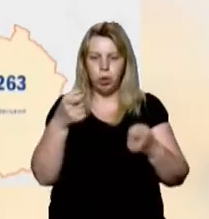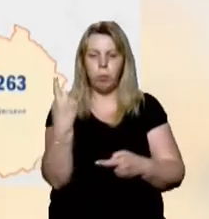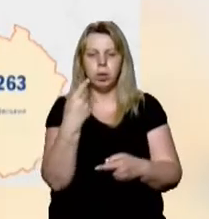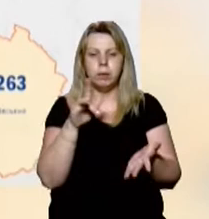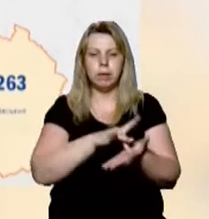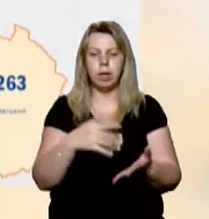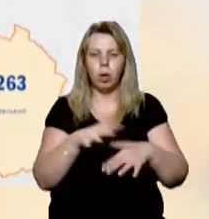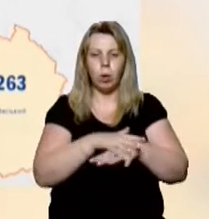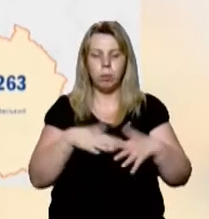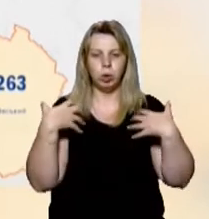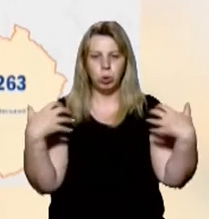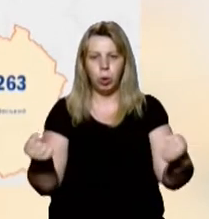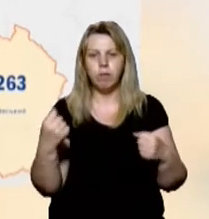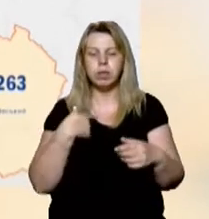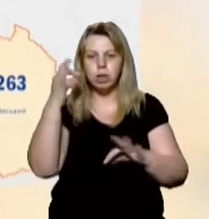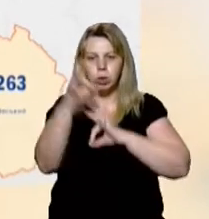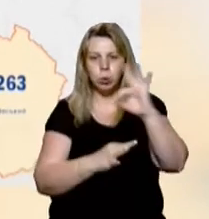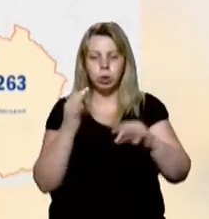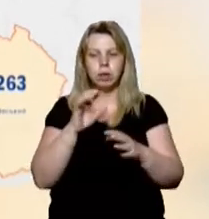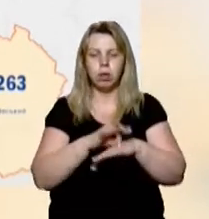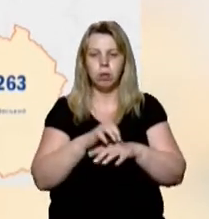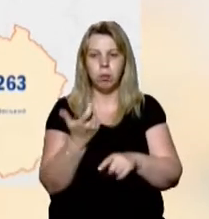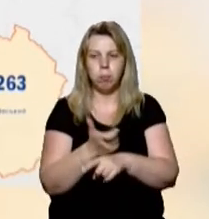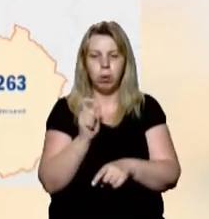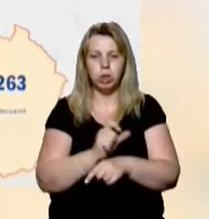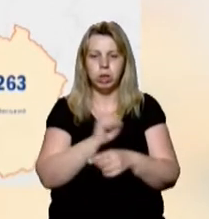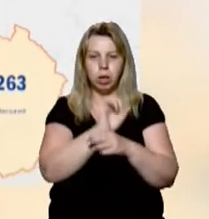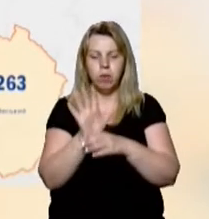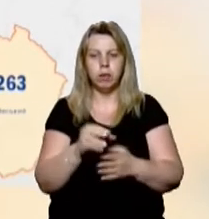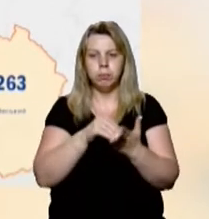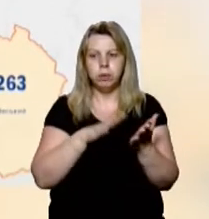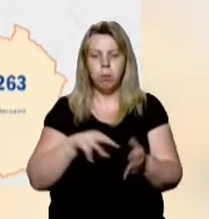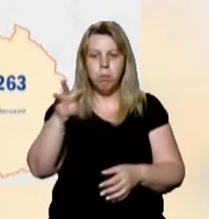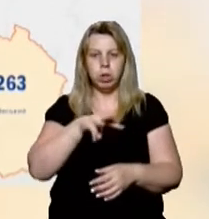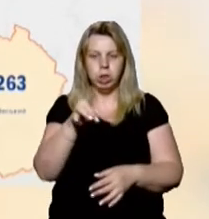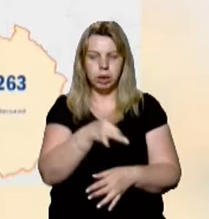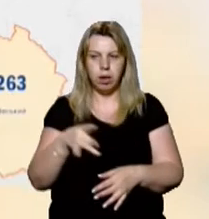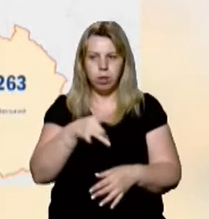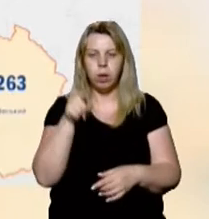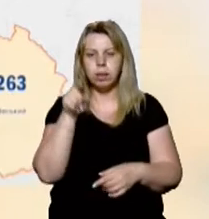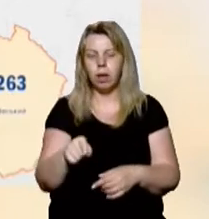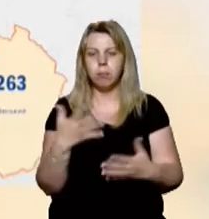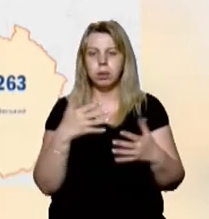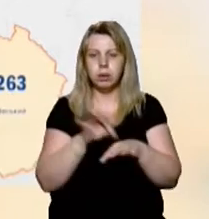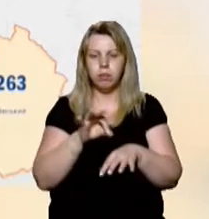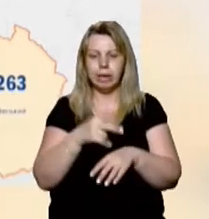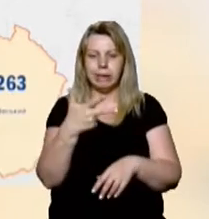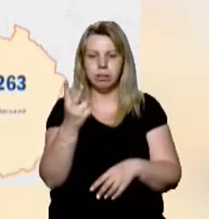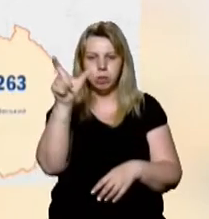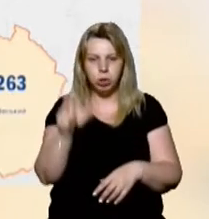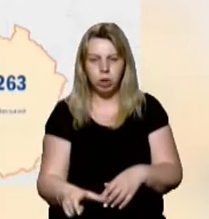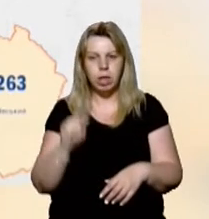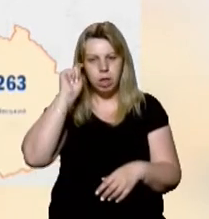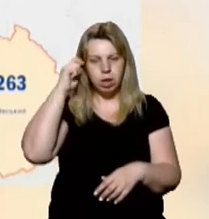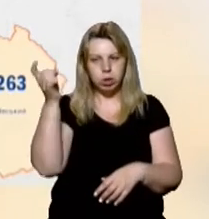обласному центрі громадського здоров'я. За добу найбільше захворілих на COVID-19 зафіксували в Міжгірському районі. Там занедужили 32 людини,